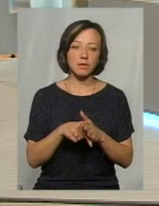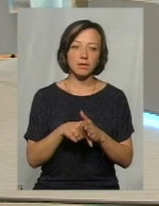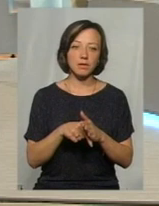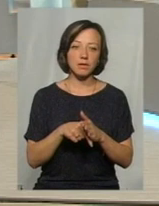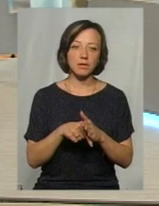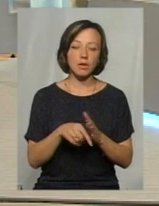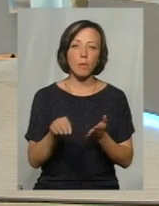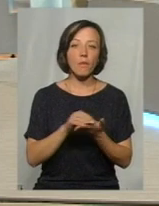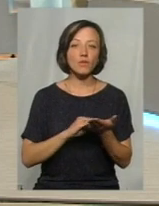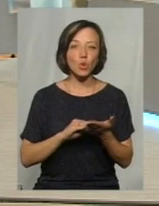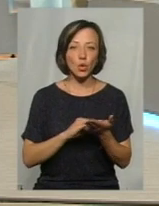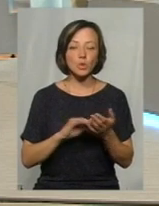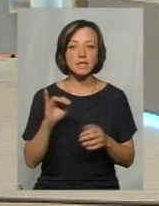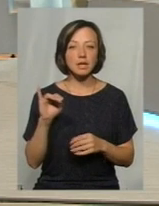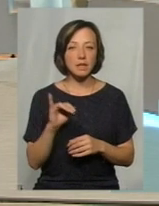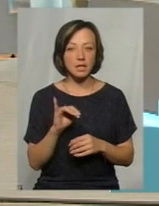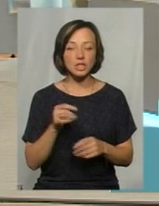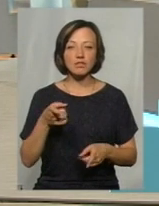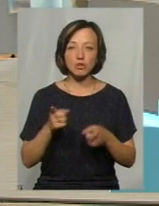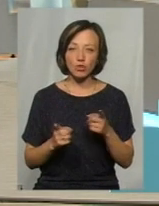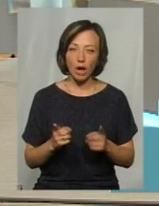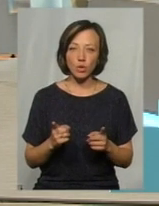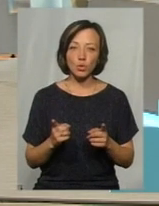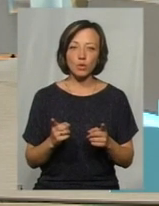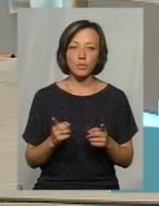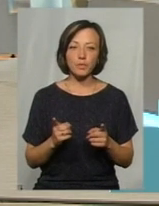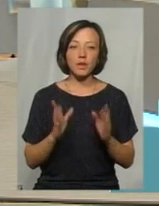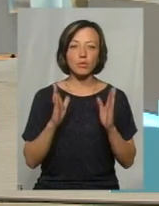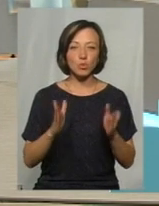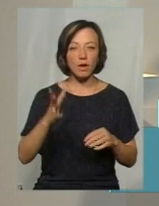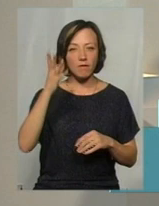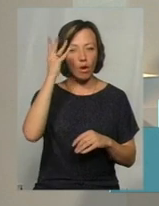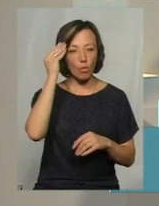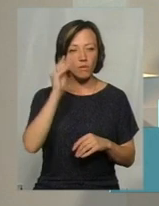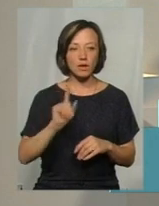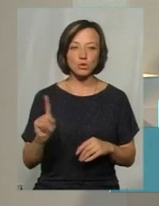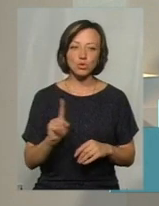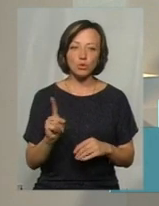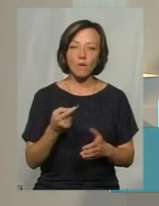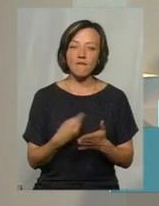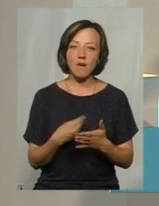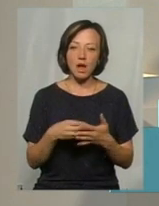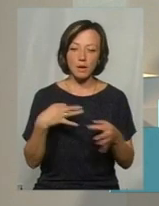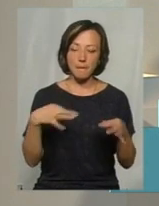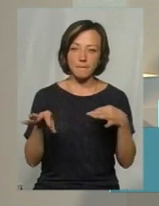повторюсь. І, звичайно, буде враховано, що вартість